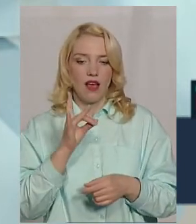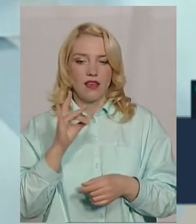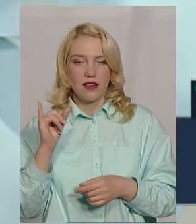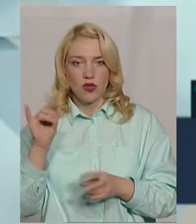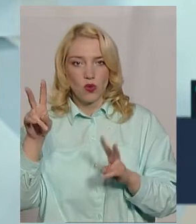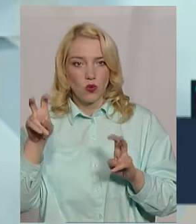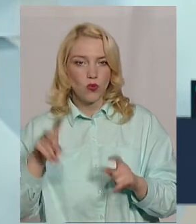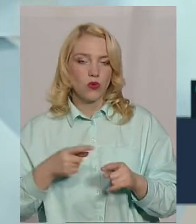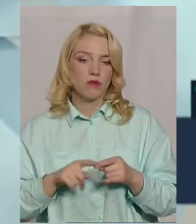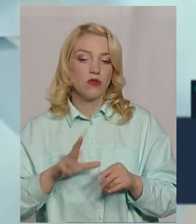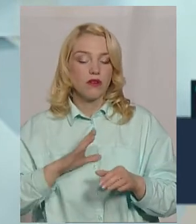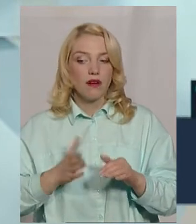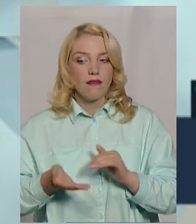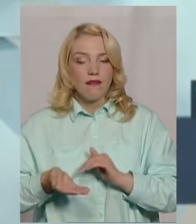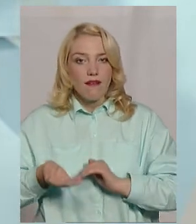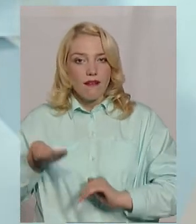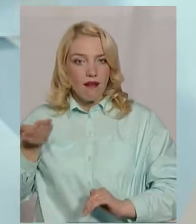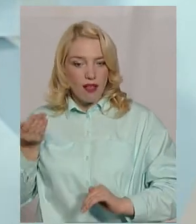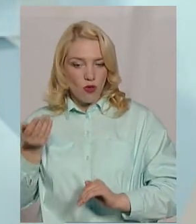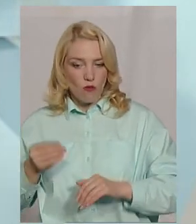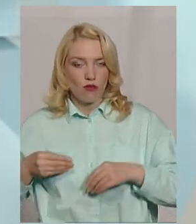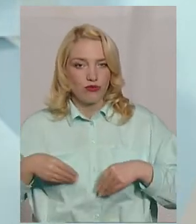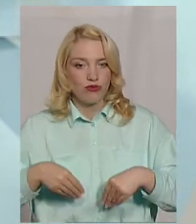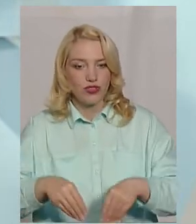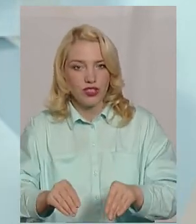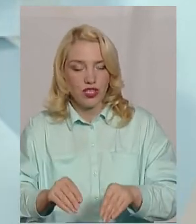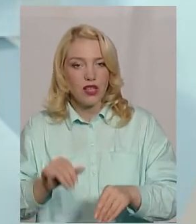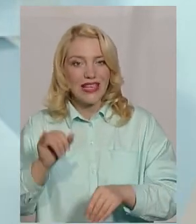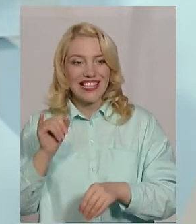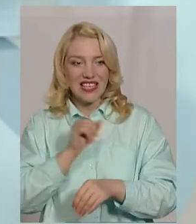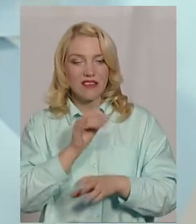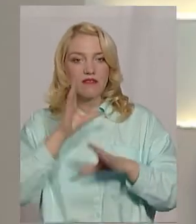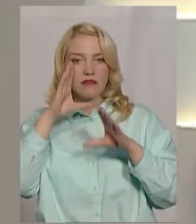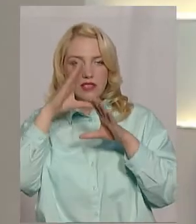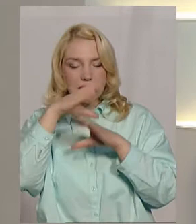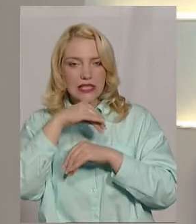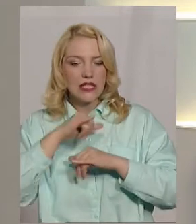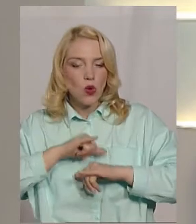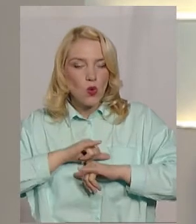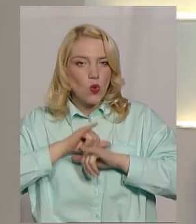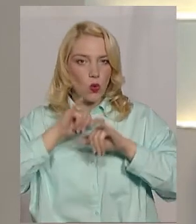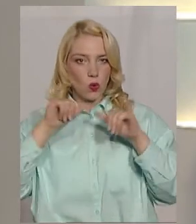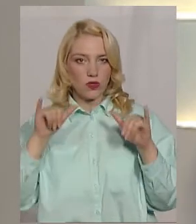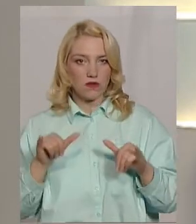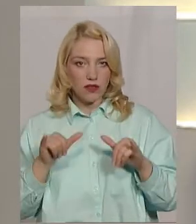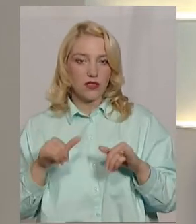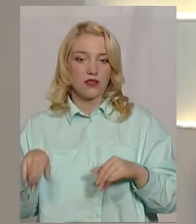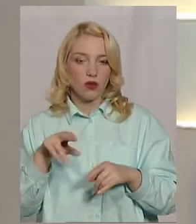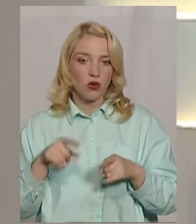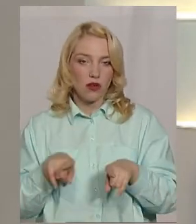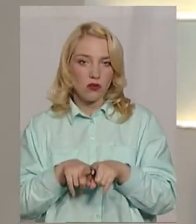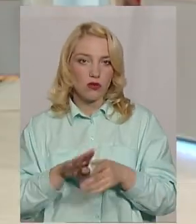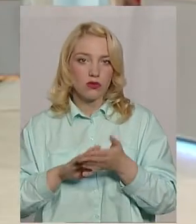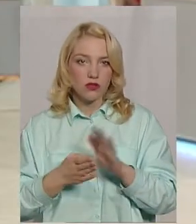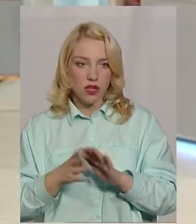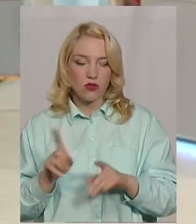теж були рано посіяні і встигли, ну, розвитися до такого стану, що вони